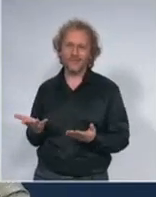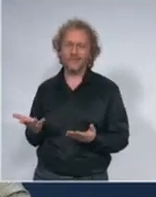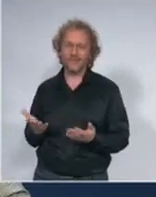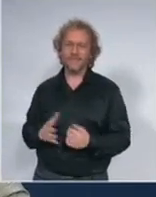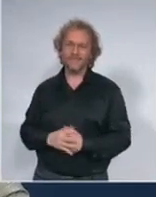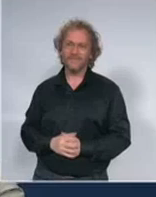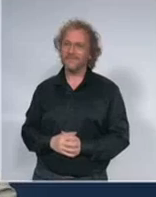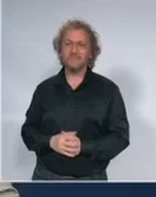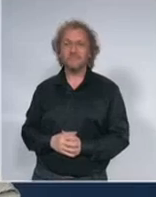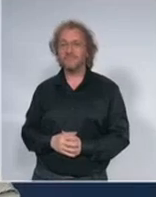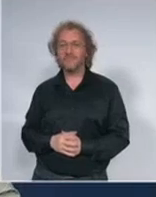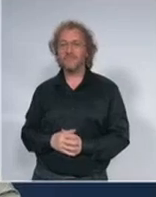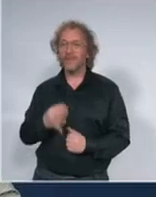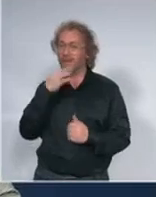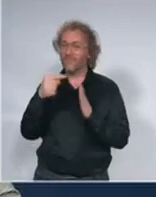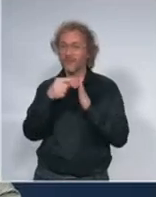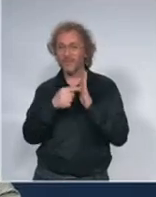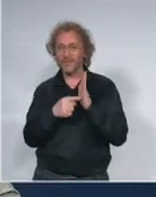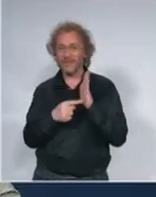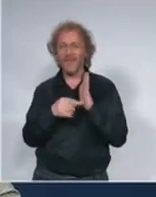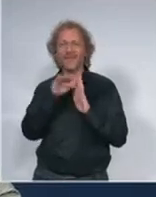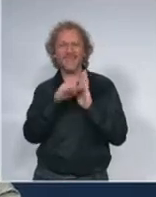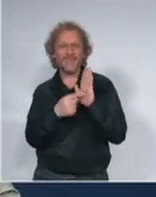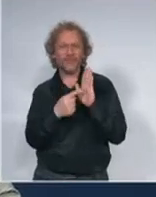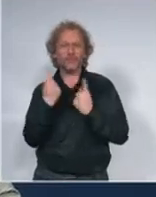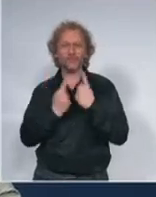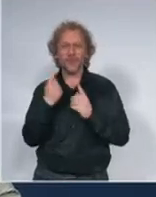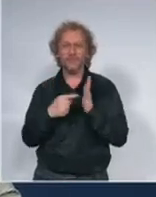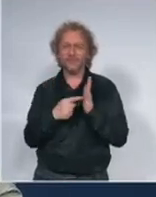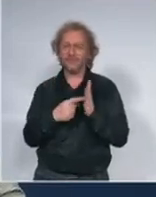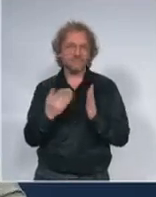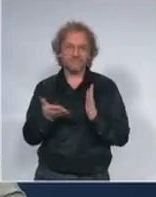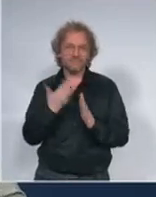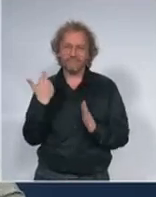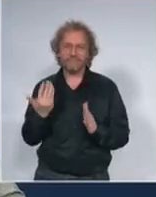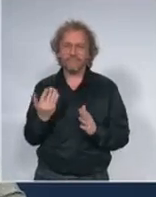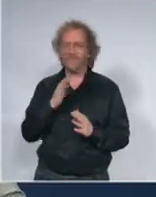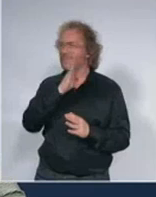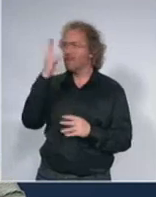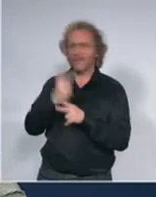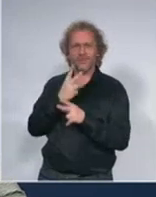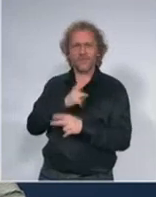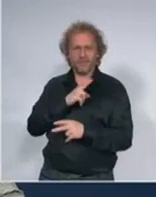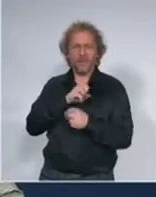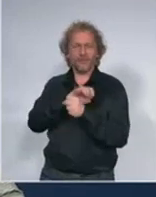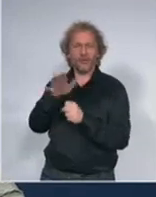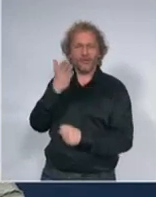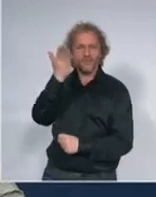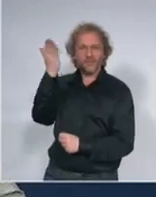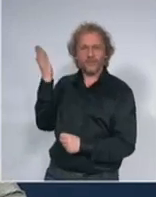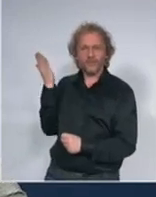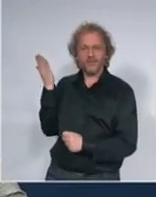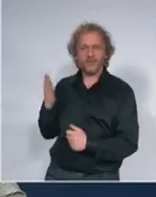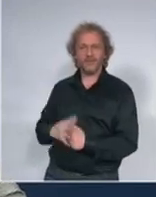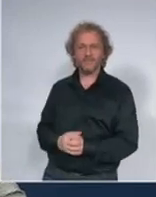informacija u putovanju više nije toliko od značaja jer praktično sada u svakoj zemlji se detuktuje ovaj virus zavisnost je od toga